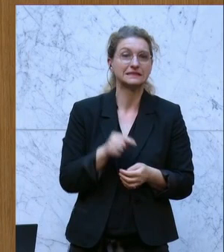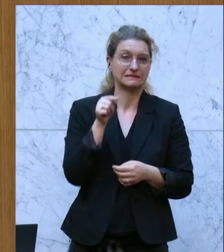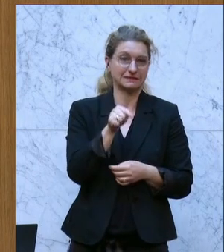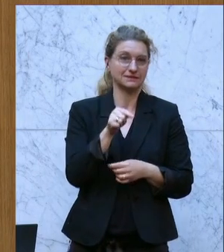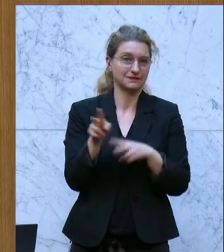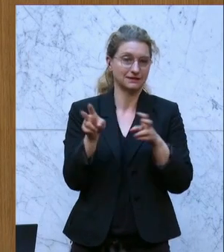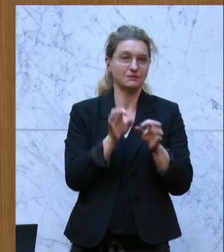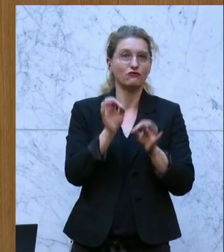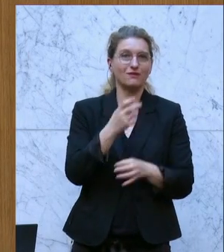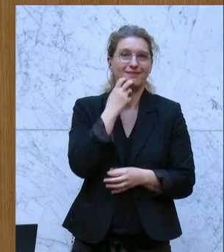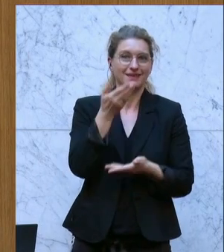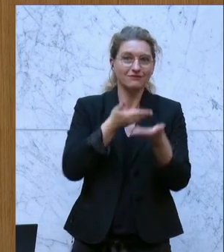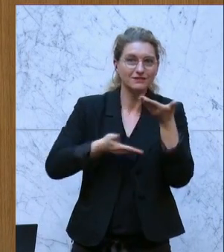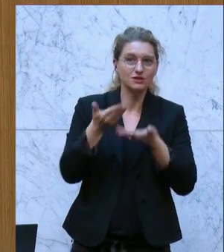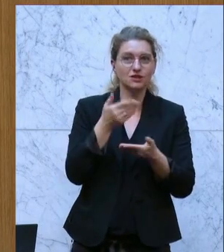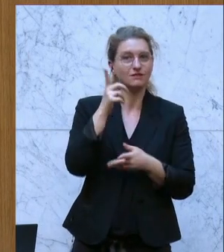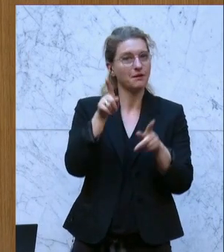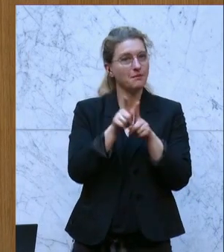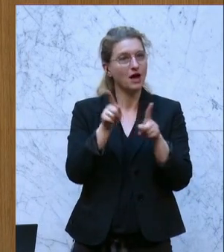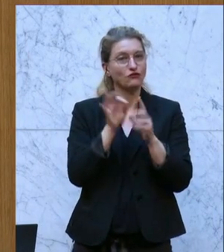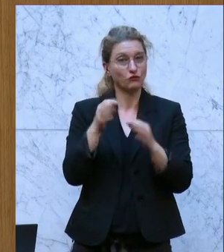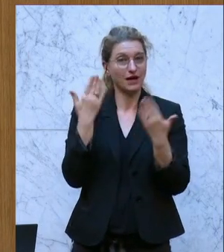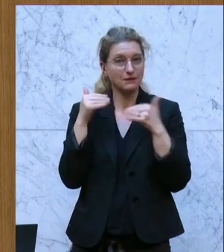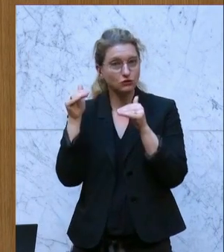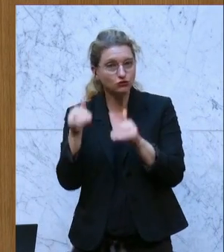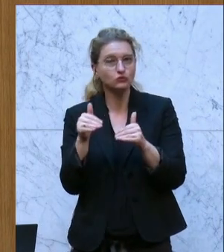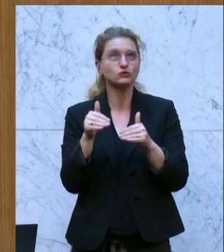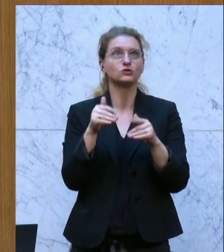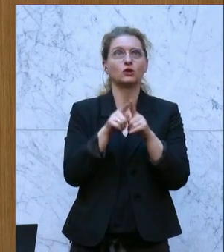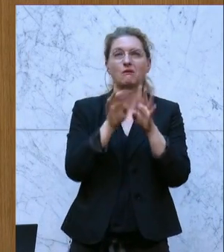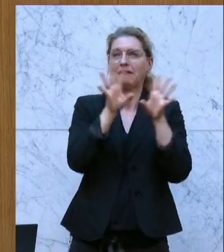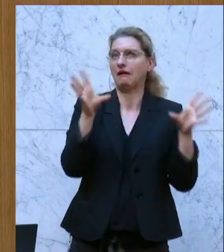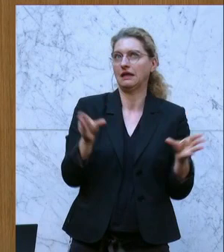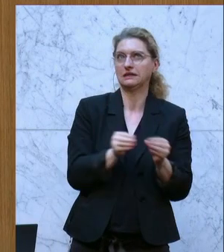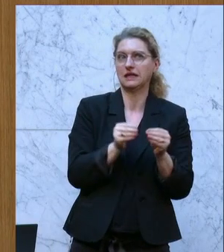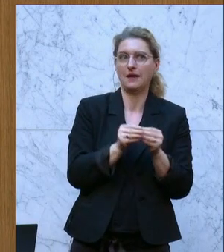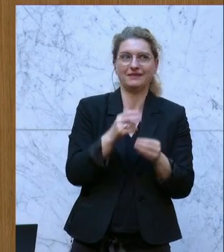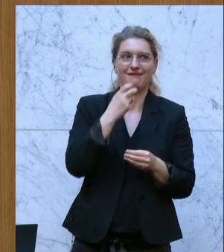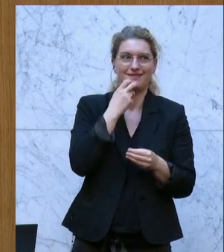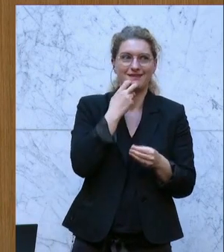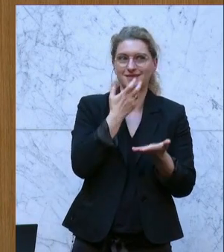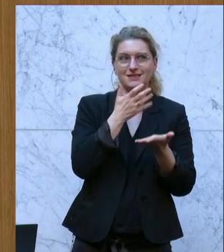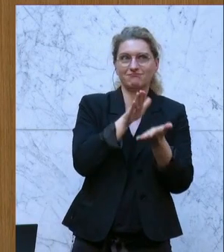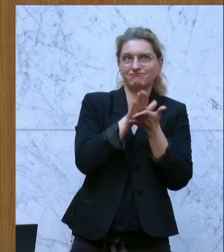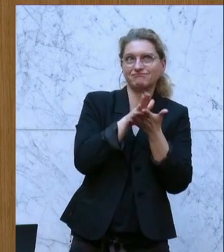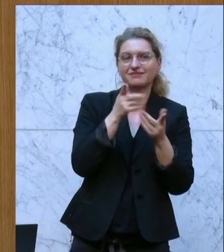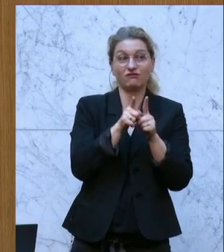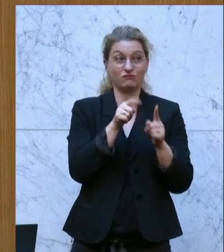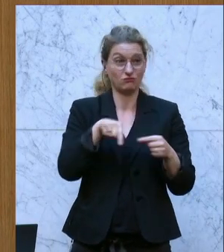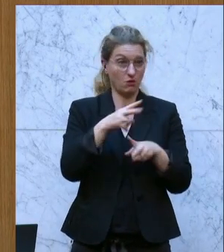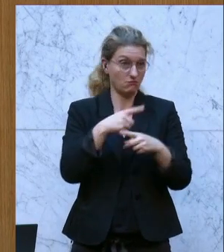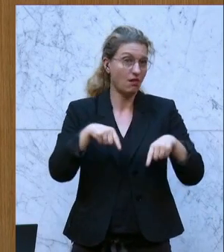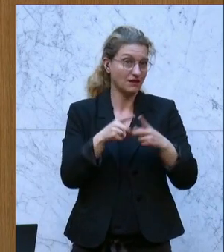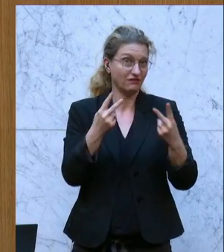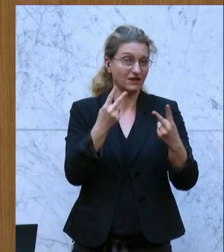Energiewirtschaft, aber auch für den Klimaschutz und für das ganze gesamte Energieaufkommen unseres Landes entscheidend ist. Wir sind beim